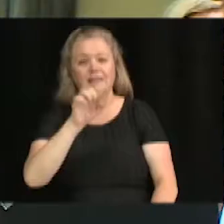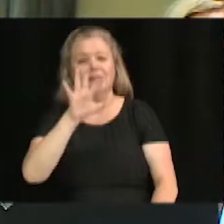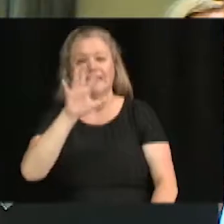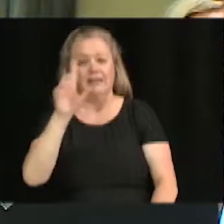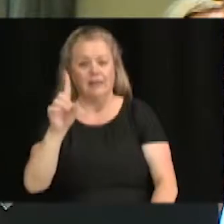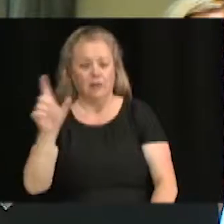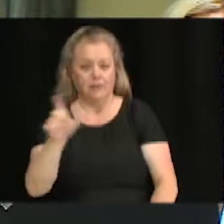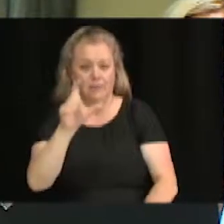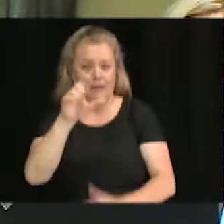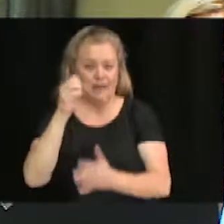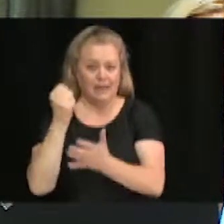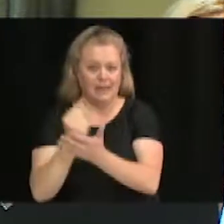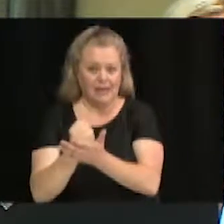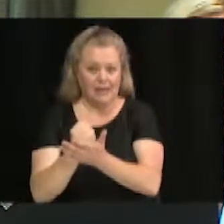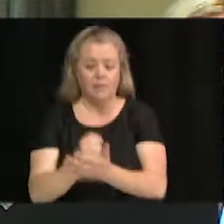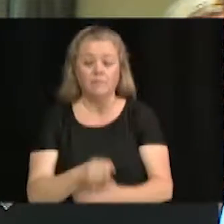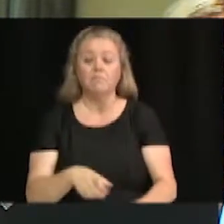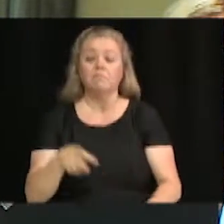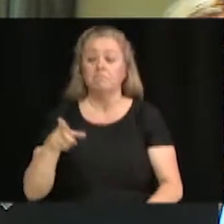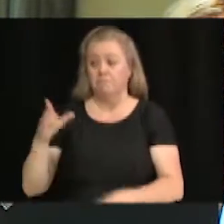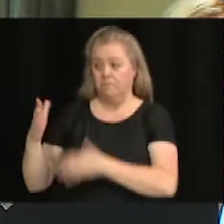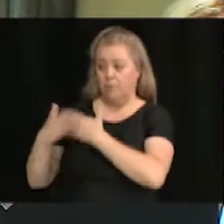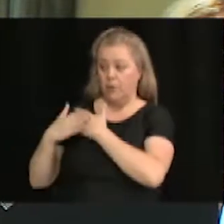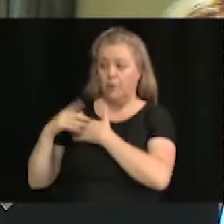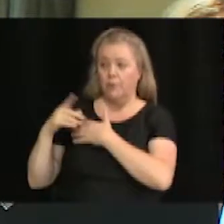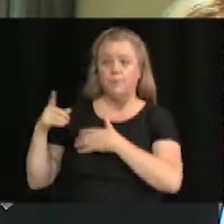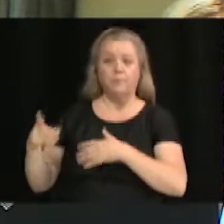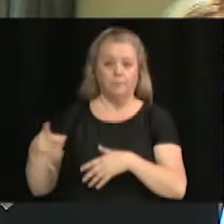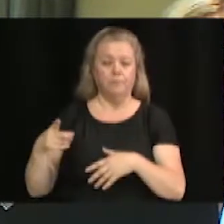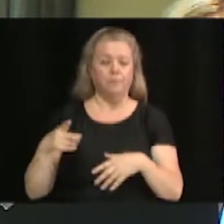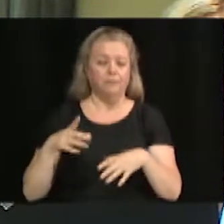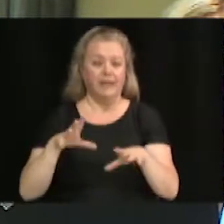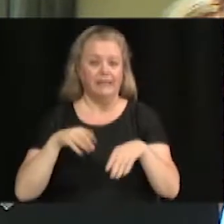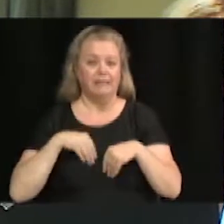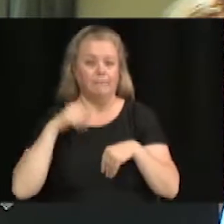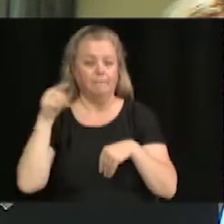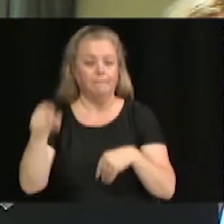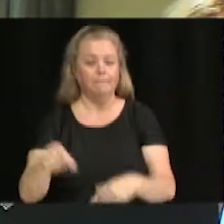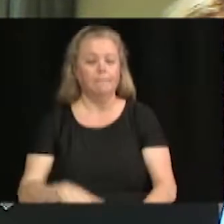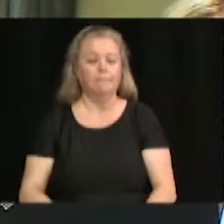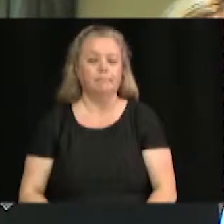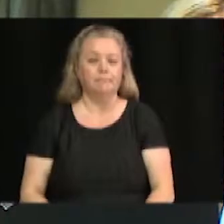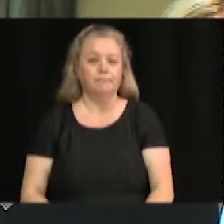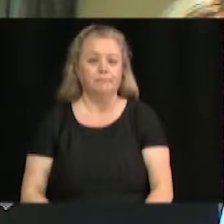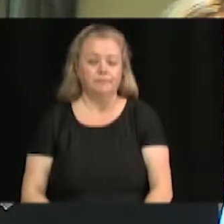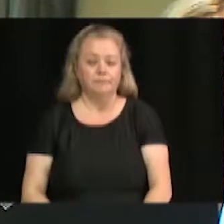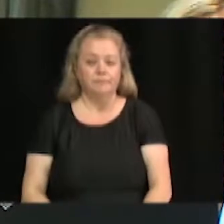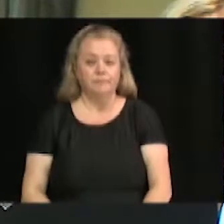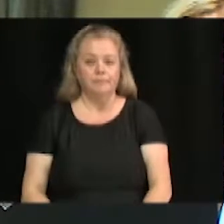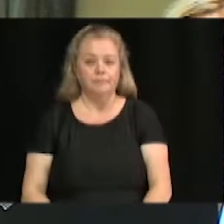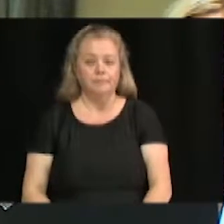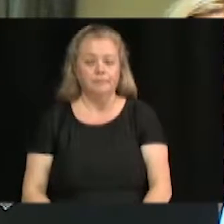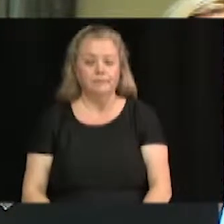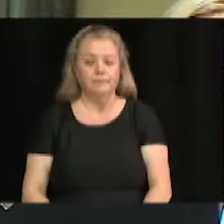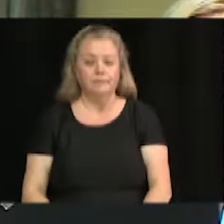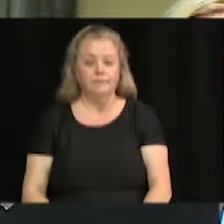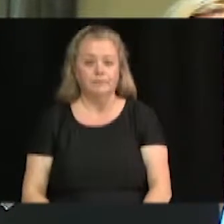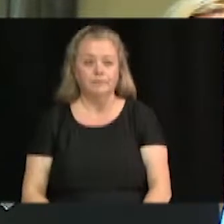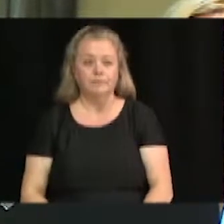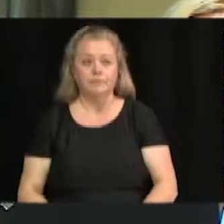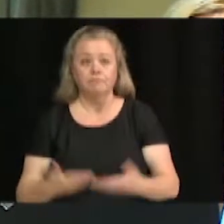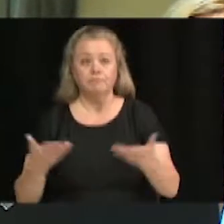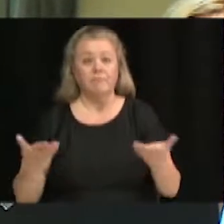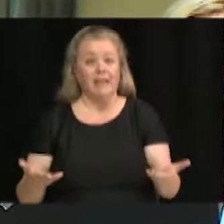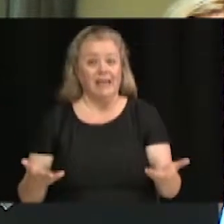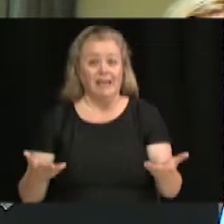Inc., où le CCU recommande également au conseil municipal d'accorder la dérogation mineure telle que formulée. Alors, sur l